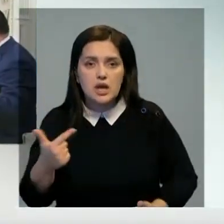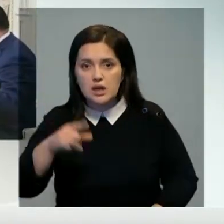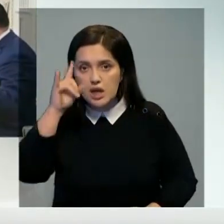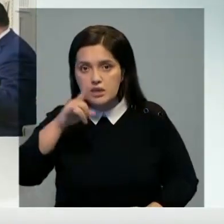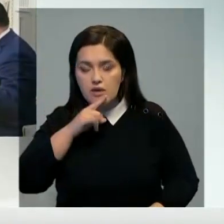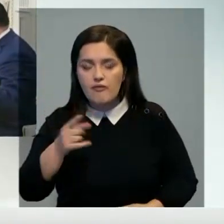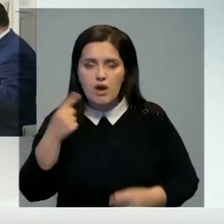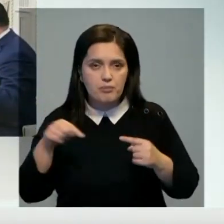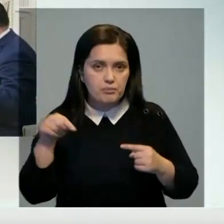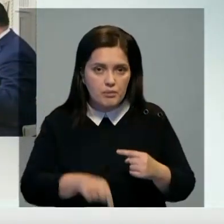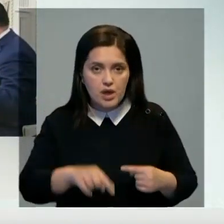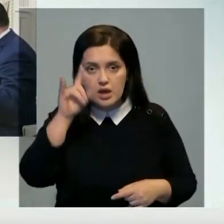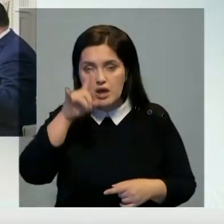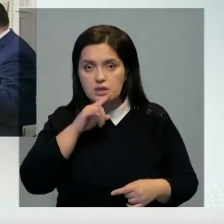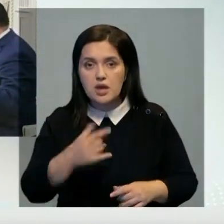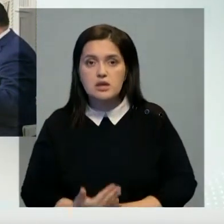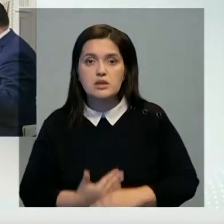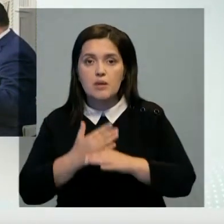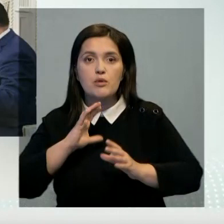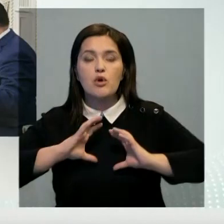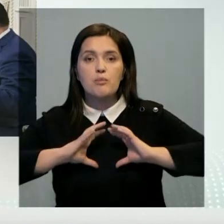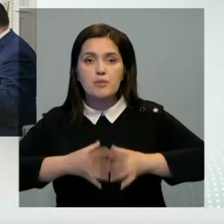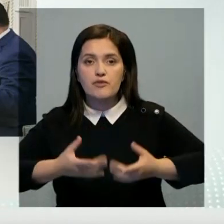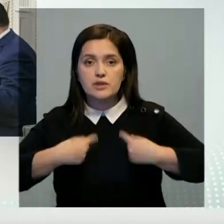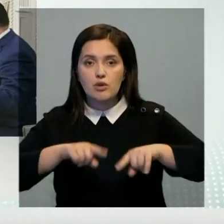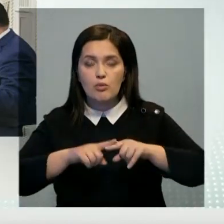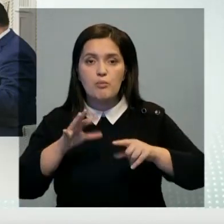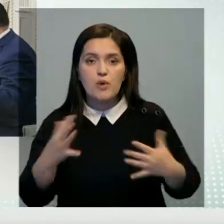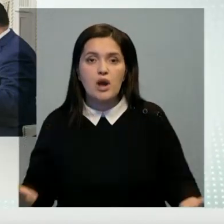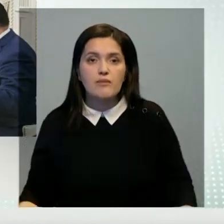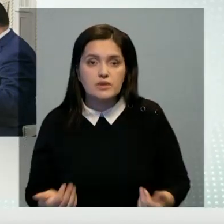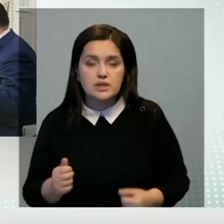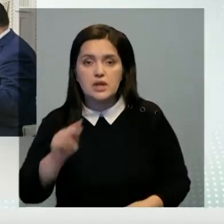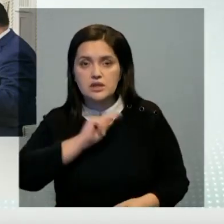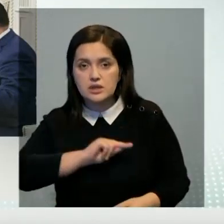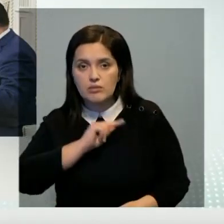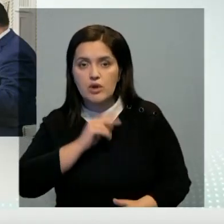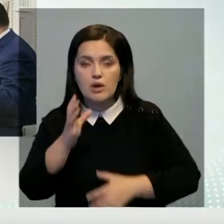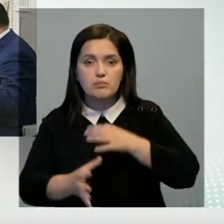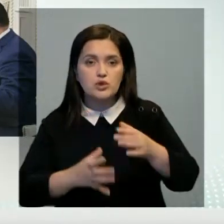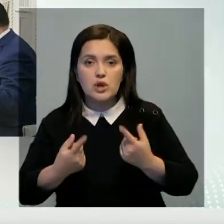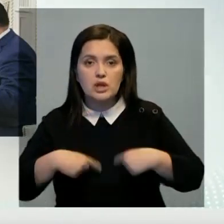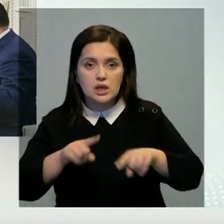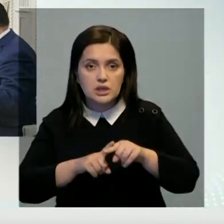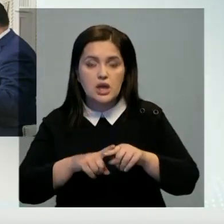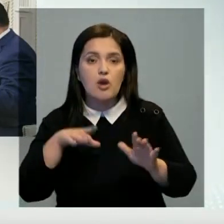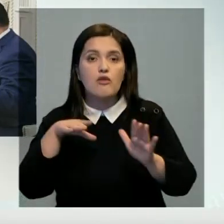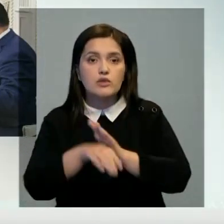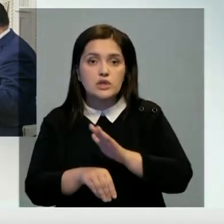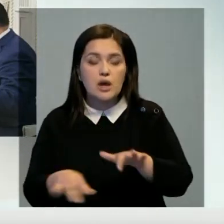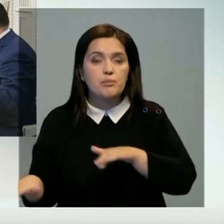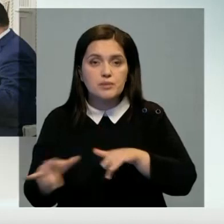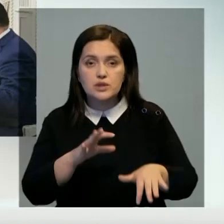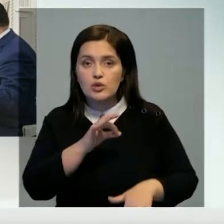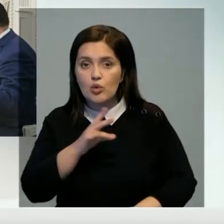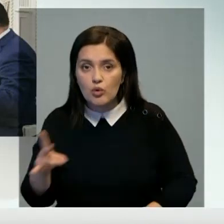этнических казахов на родину, а также о содействии усилиям мирового сообщества по эвакуации сотрудников международных организаций, в том